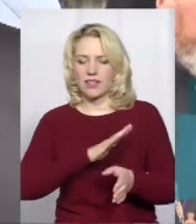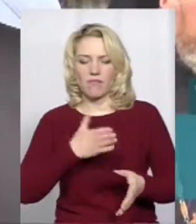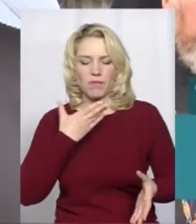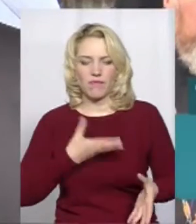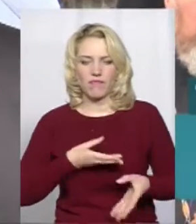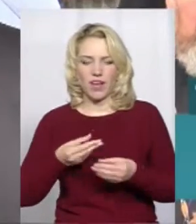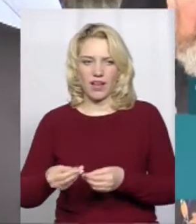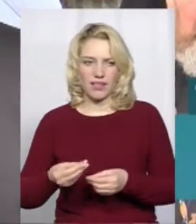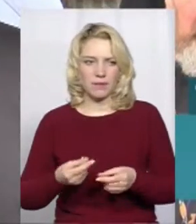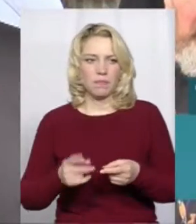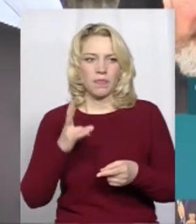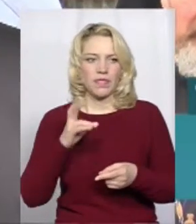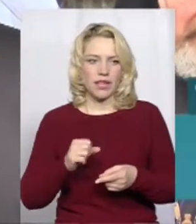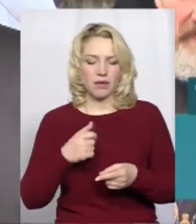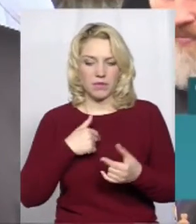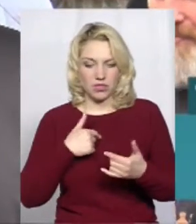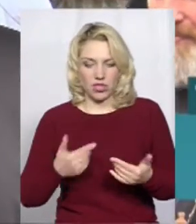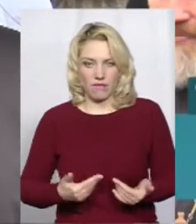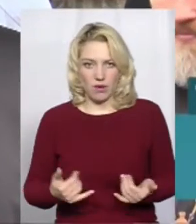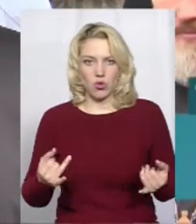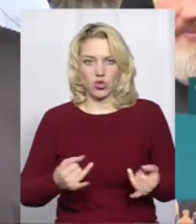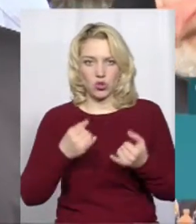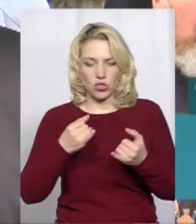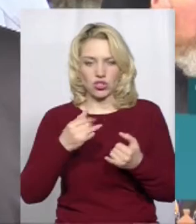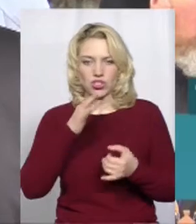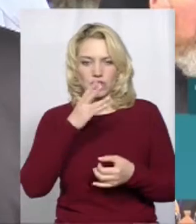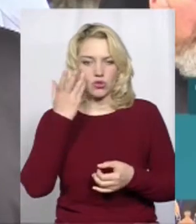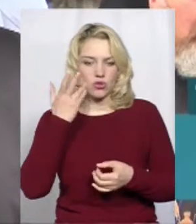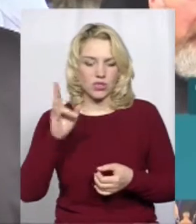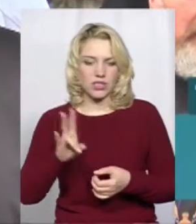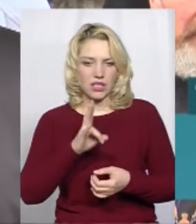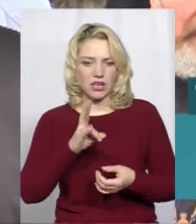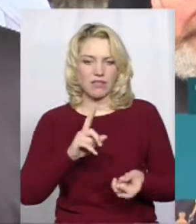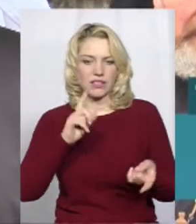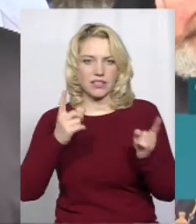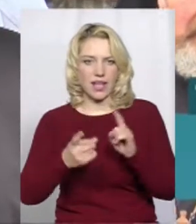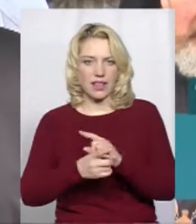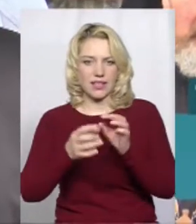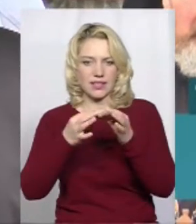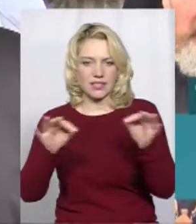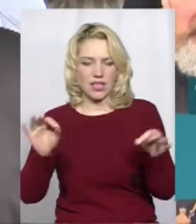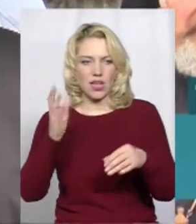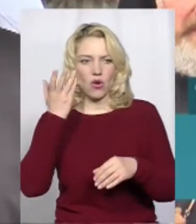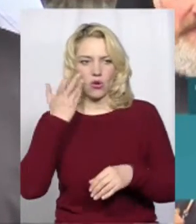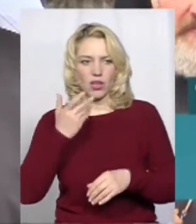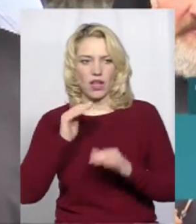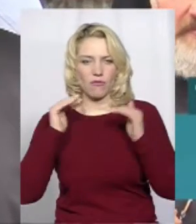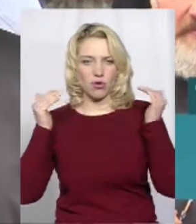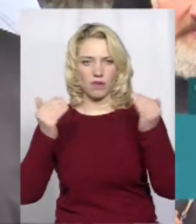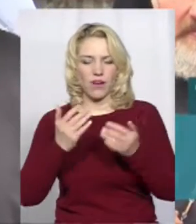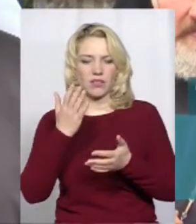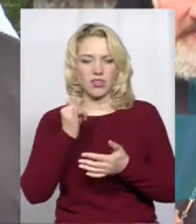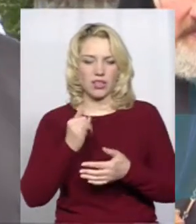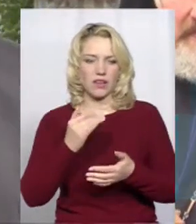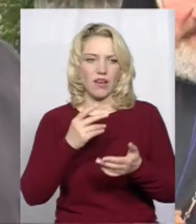Насправді, живемо історичний час, коли церква стала незалежною, церква стала автокефальною і визнаною